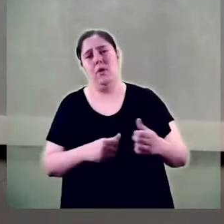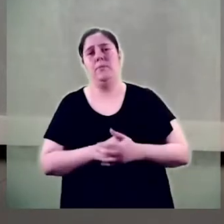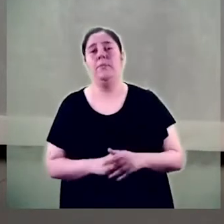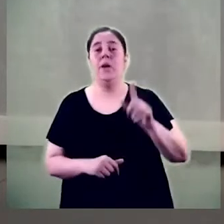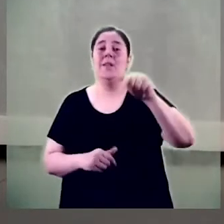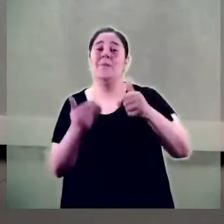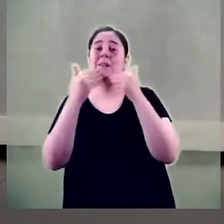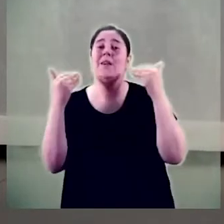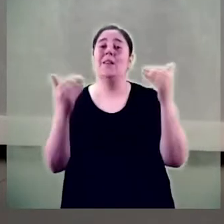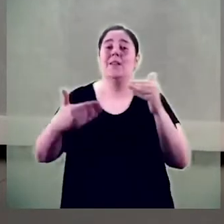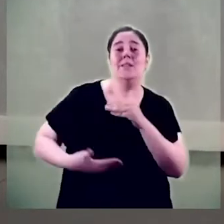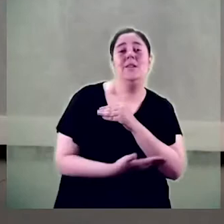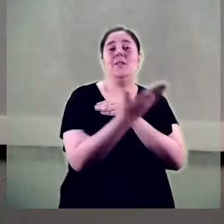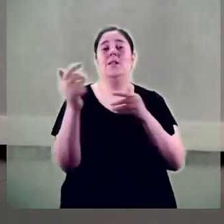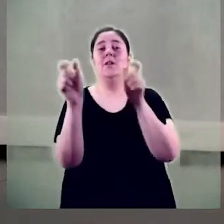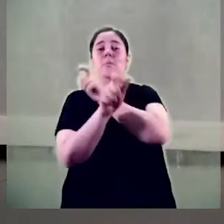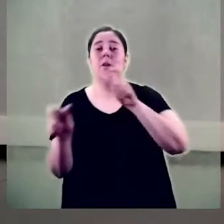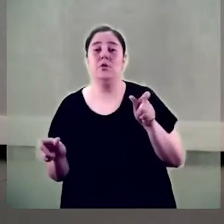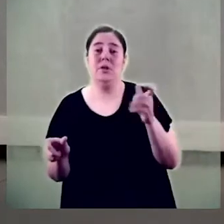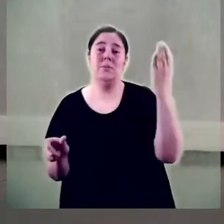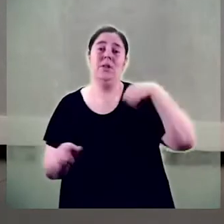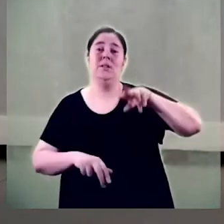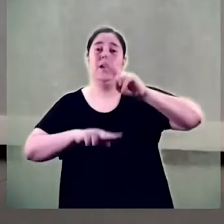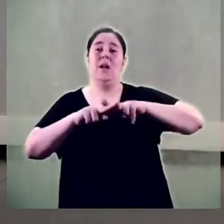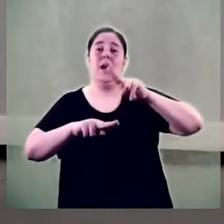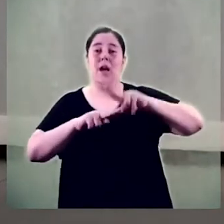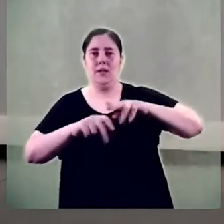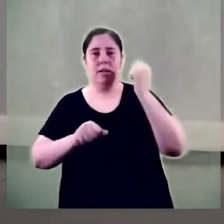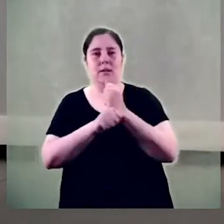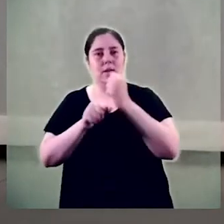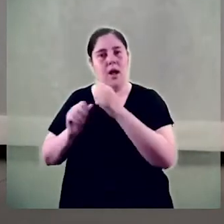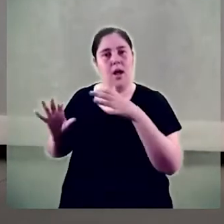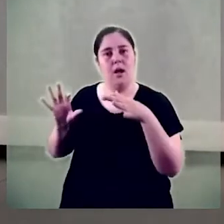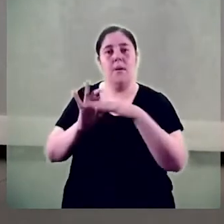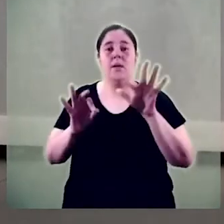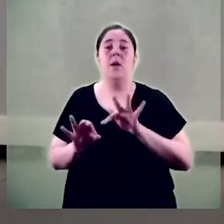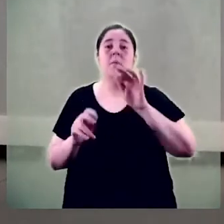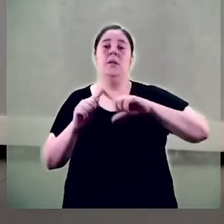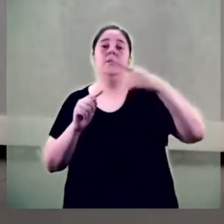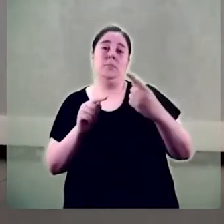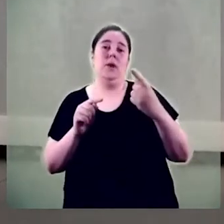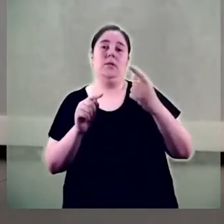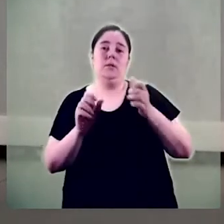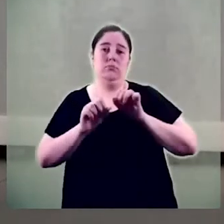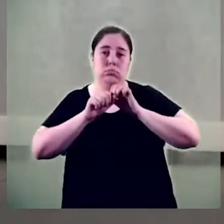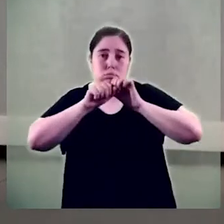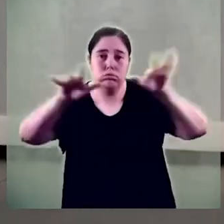també el treball de totes les persones que han fet possible aquest acte i la seva retransmissió. Moltes gràcies.